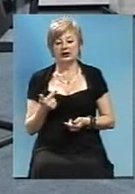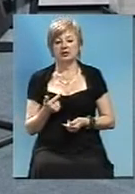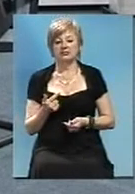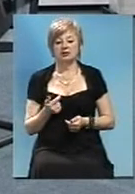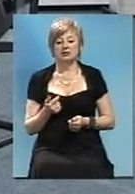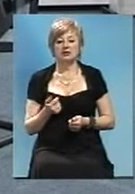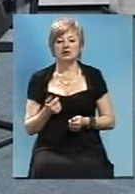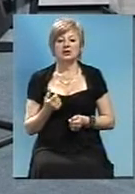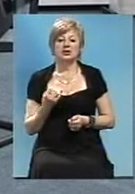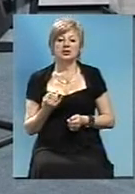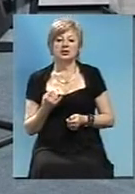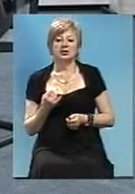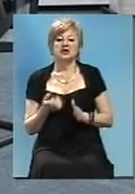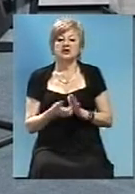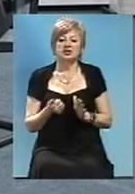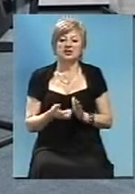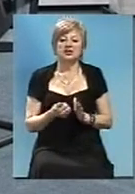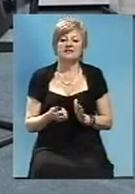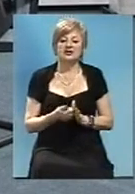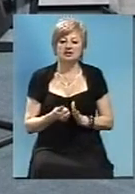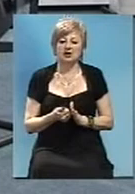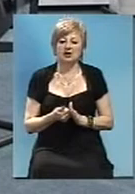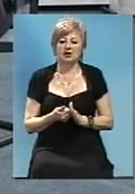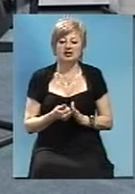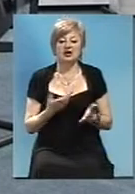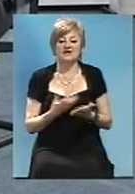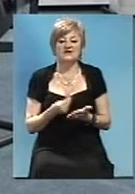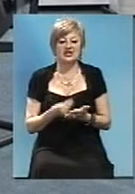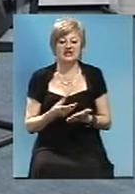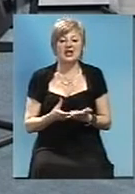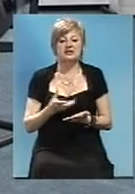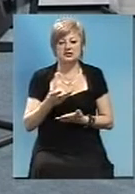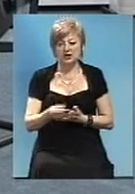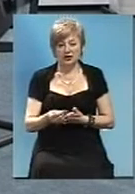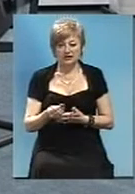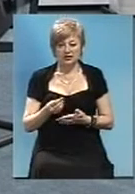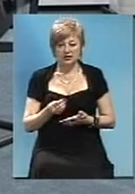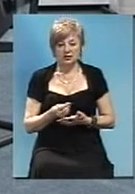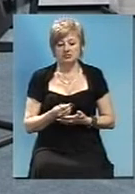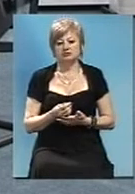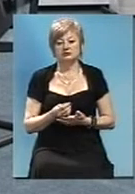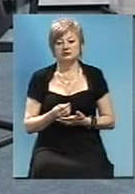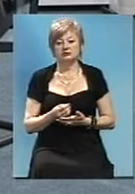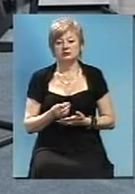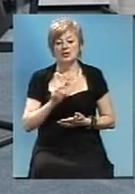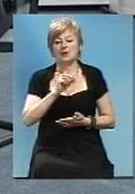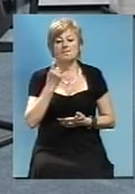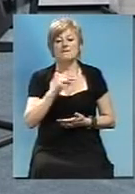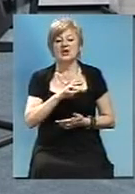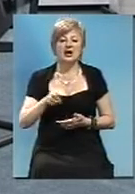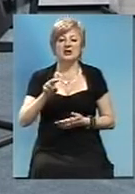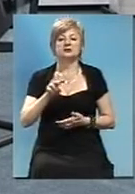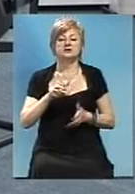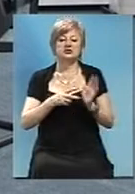не вистачає, скажімо так, фінансування 1,7 мільярд